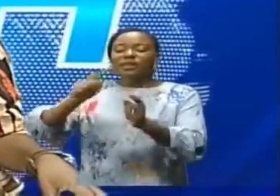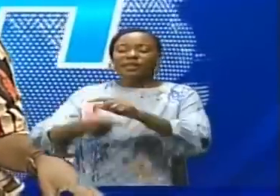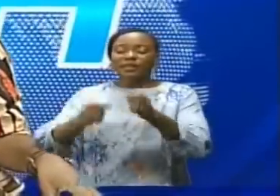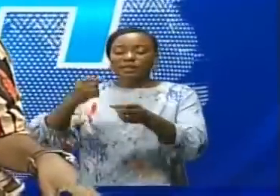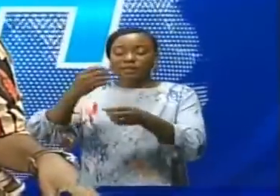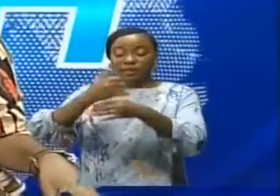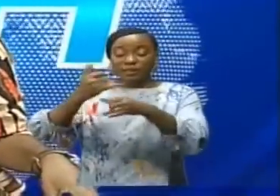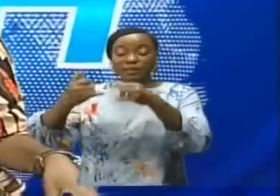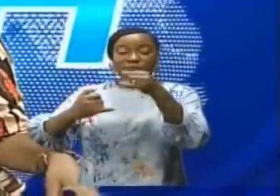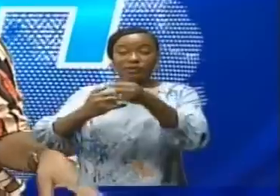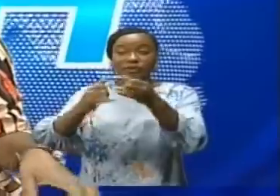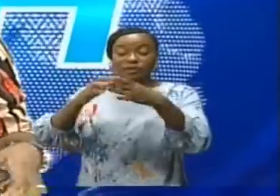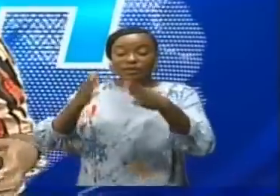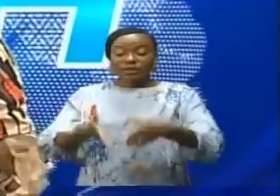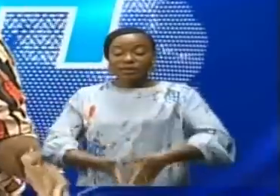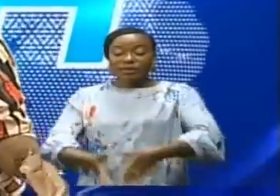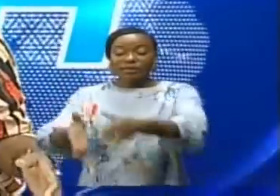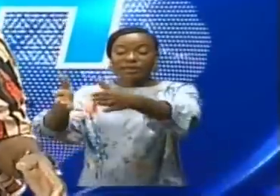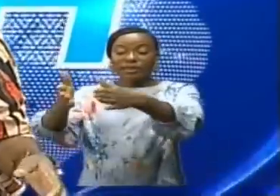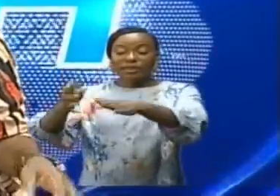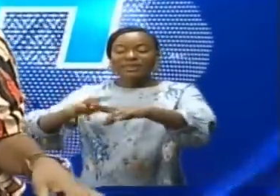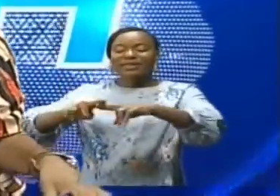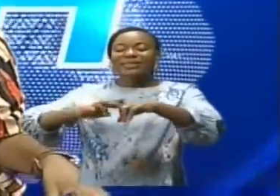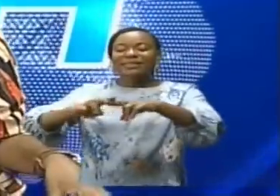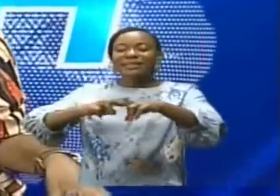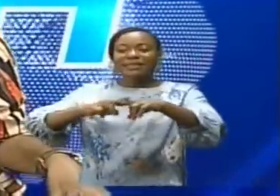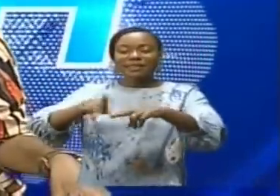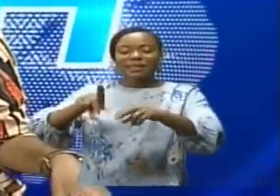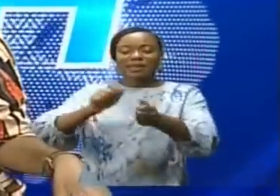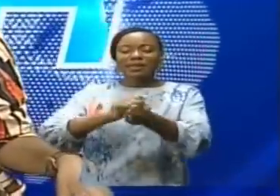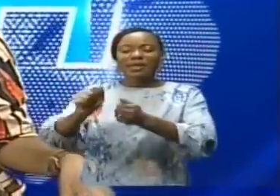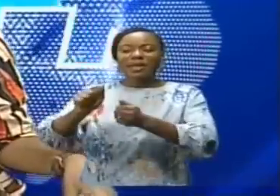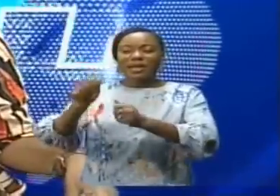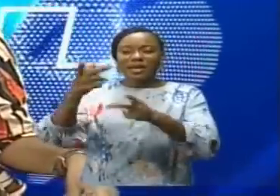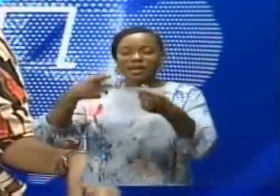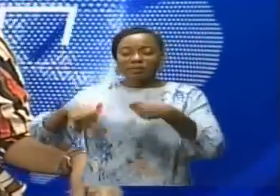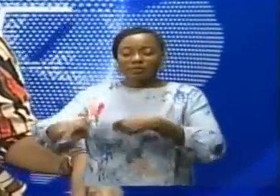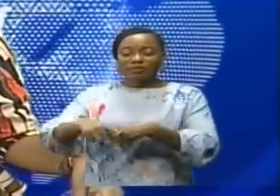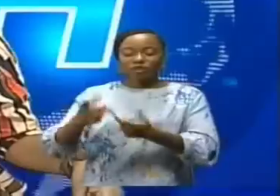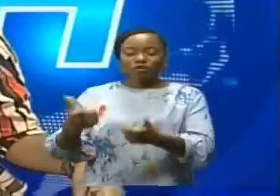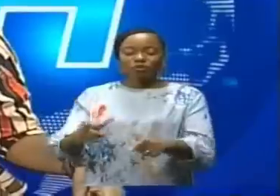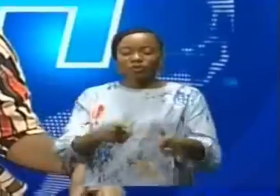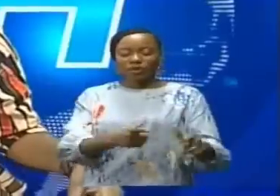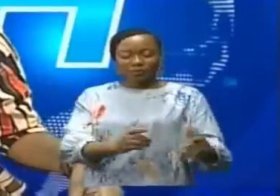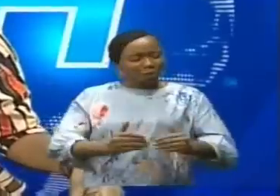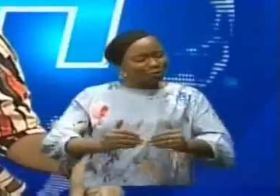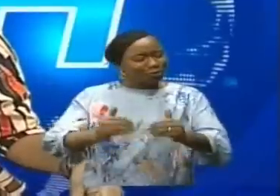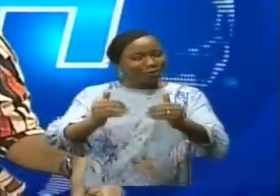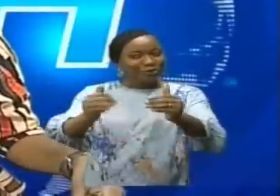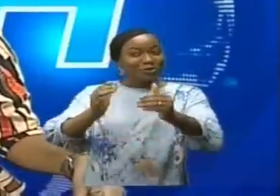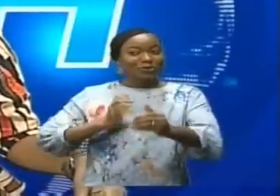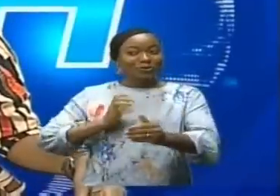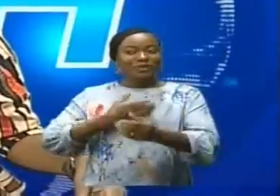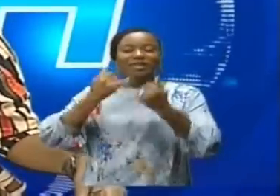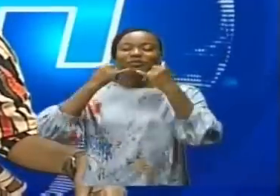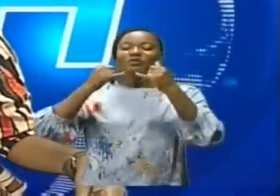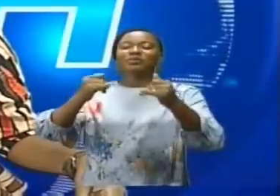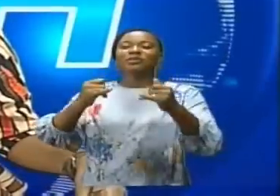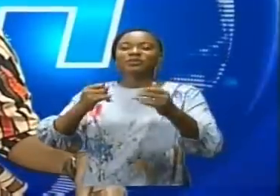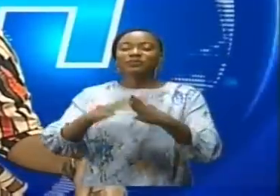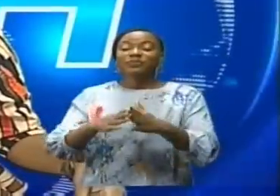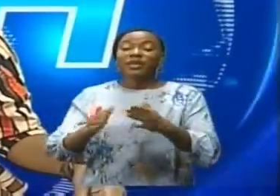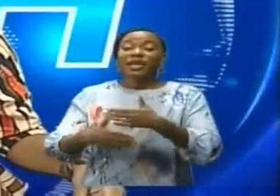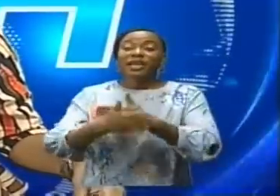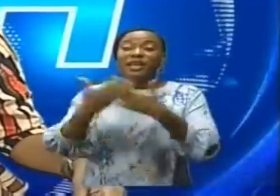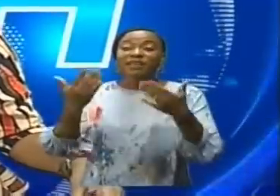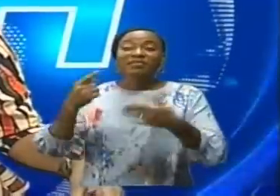rails, en fait, de voies ferrées dans la province de Lualabar. Continuons avec l'actualité. La ville